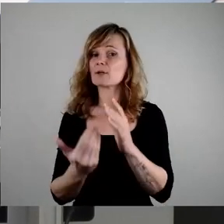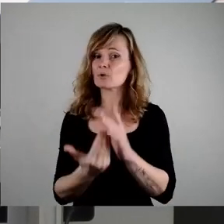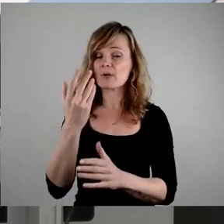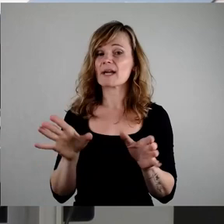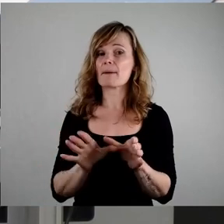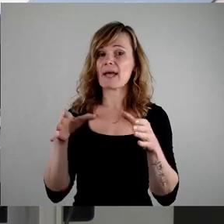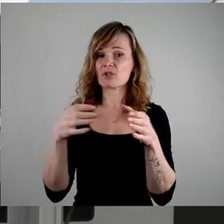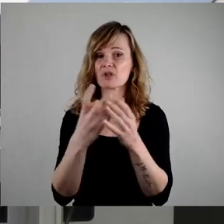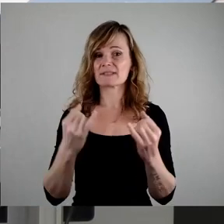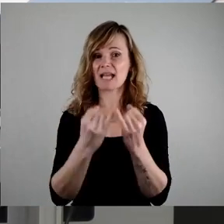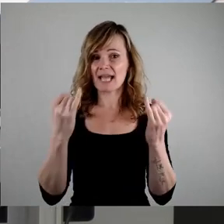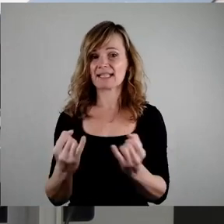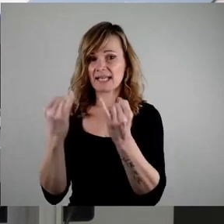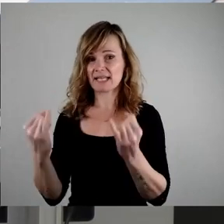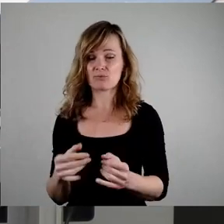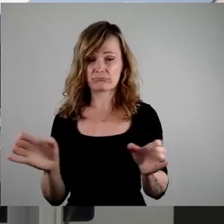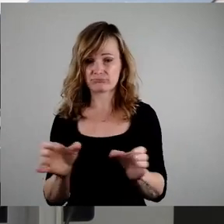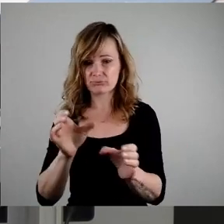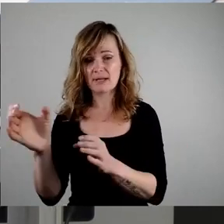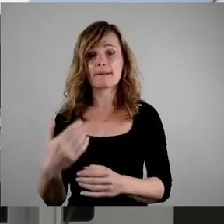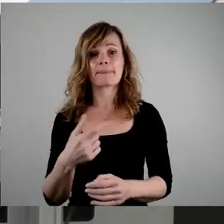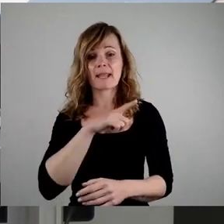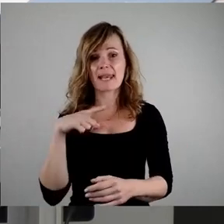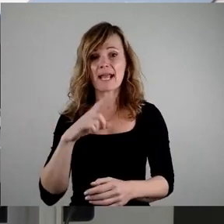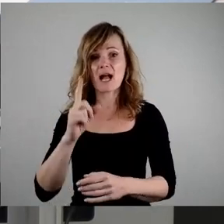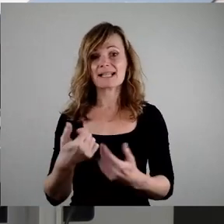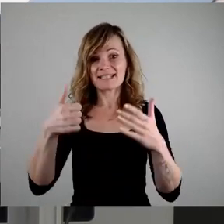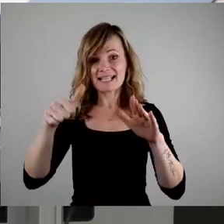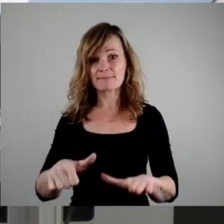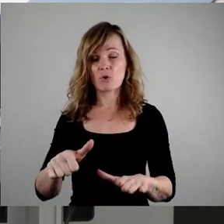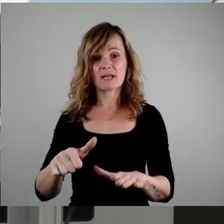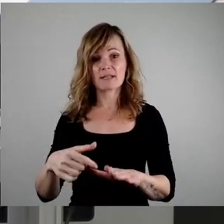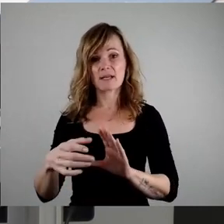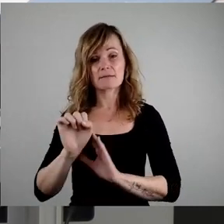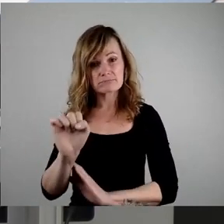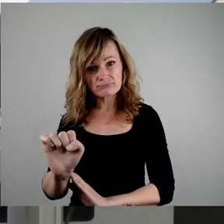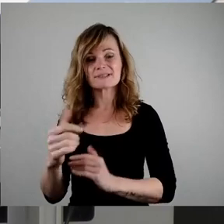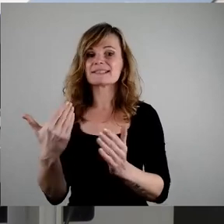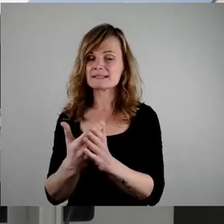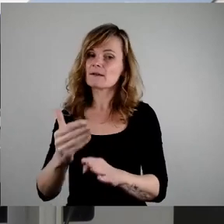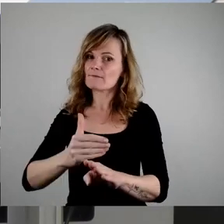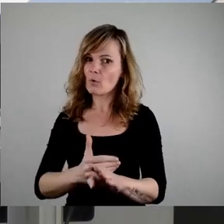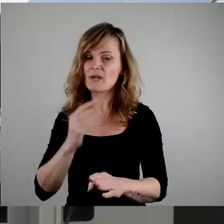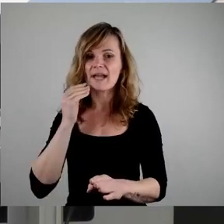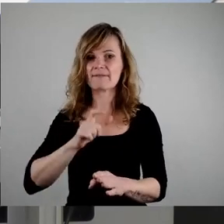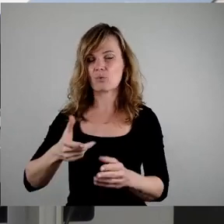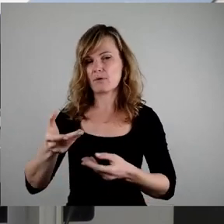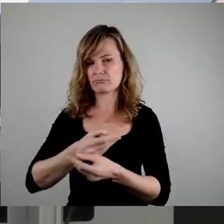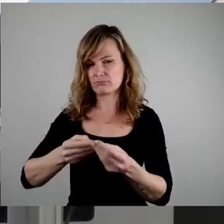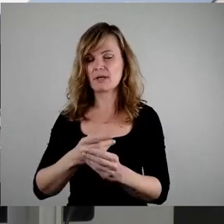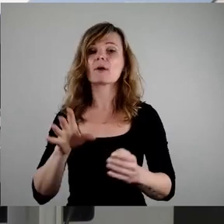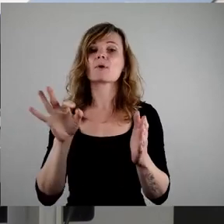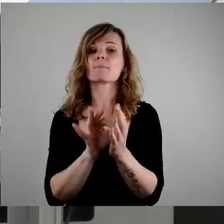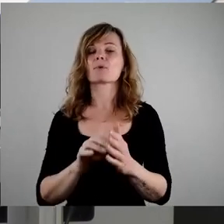Asylsuchende, die länger als sechs Monate vor Ort sind. Punkt 5 sieht eine Verstärkung der Rückkehrberatung vor. Auch völlig